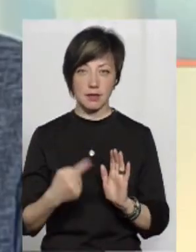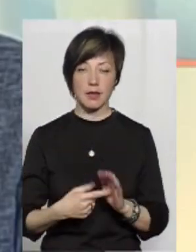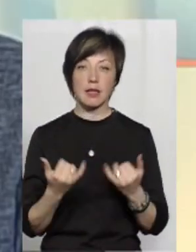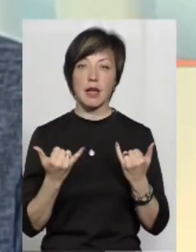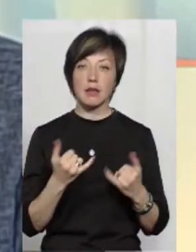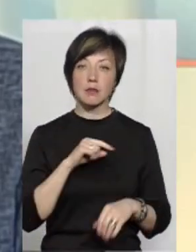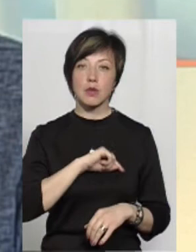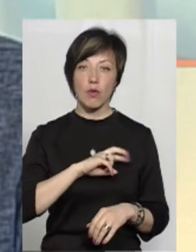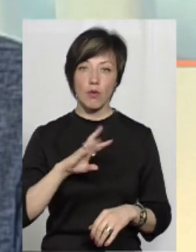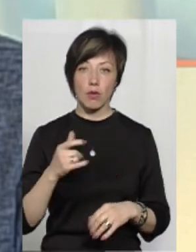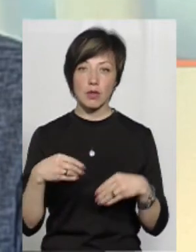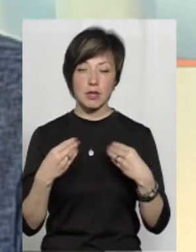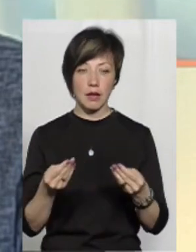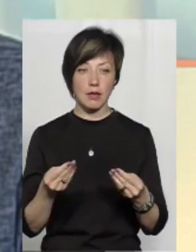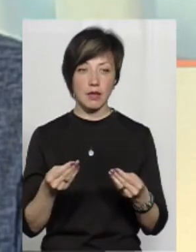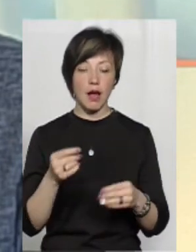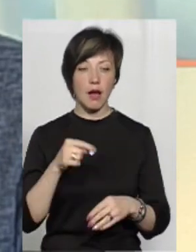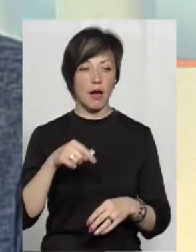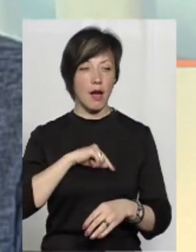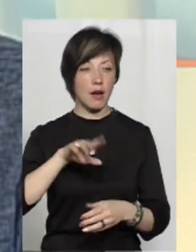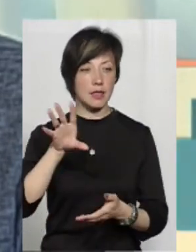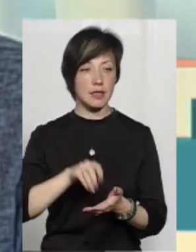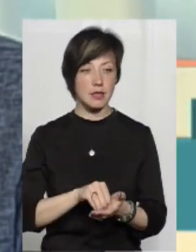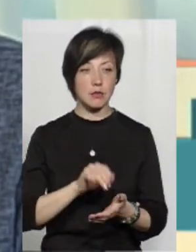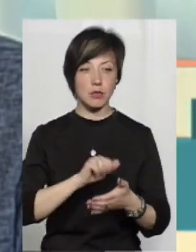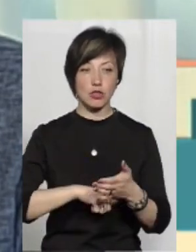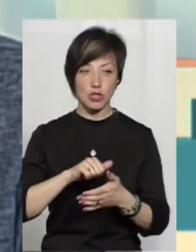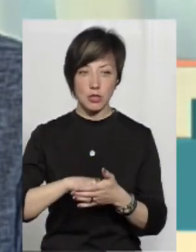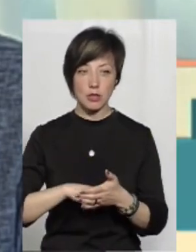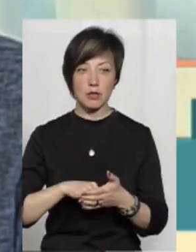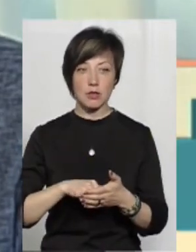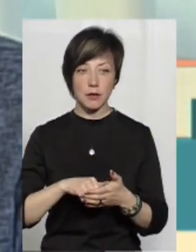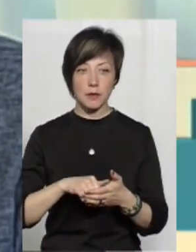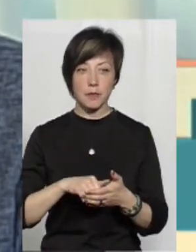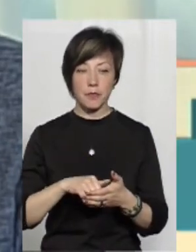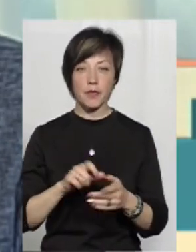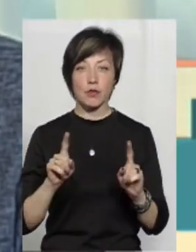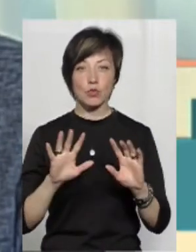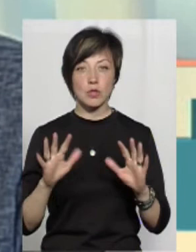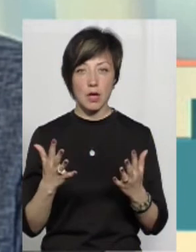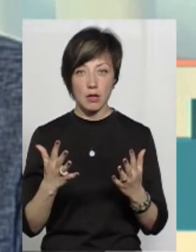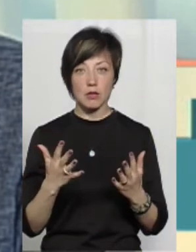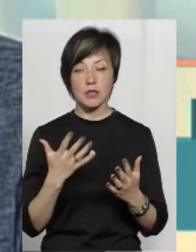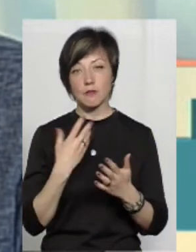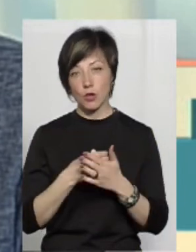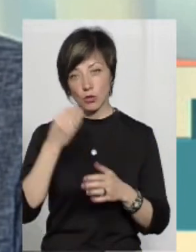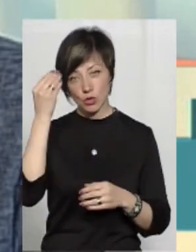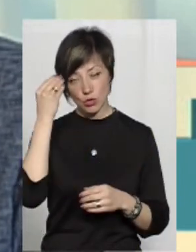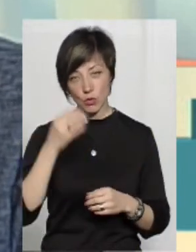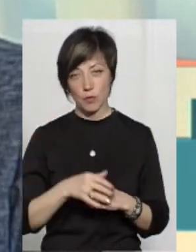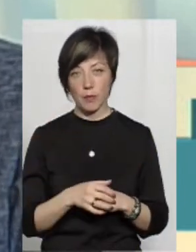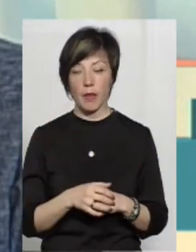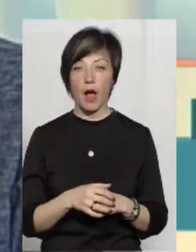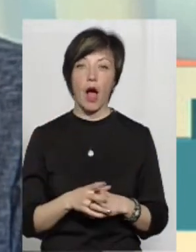психолог дала, так би мовити, характеристику і причинам того, що сталося зі своєї точки зору.